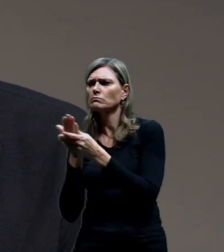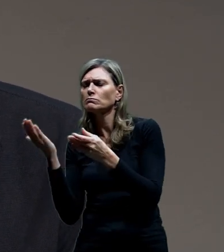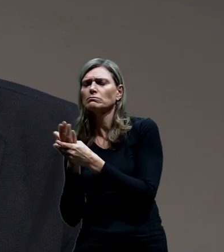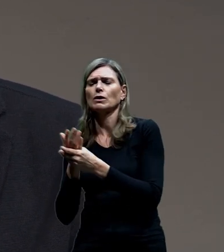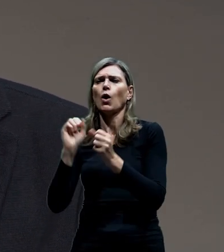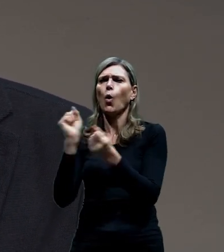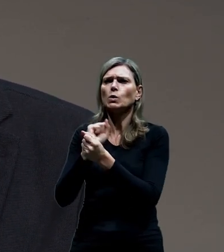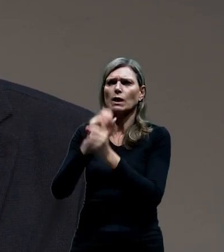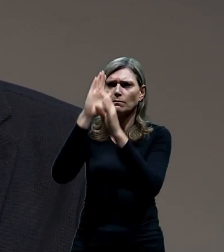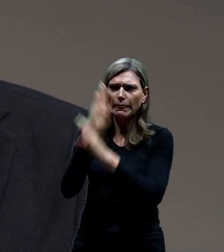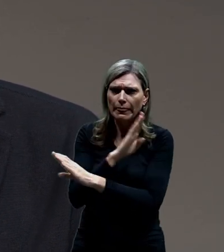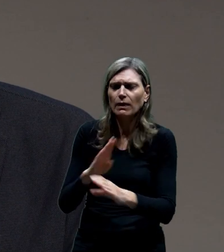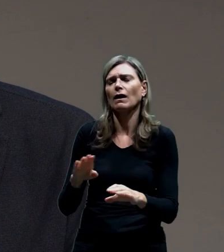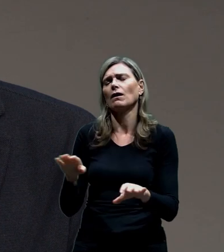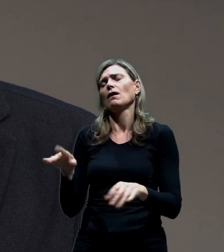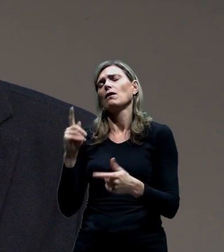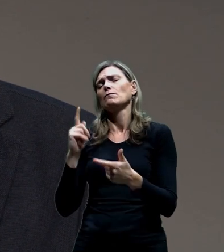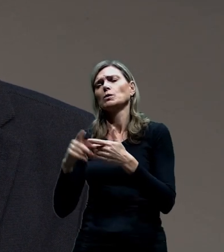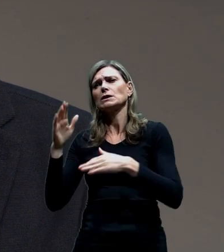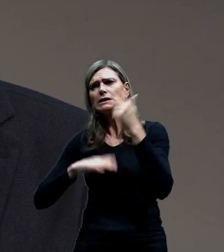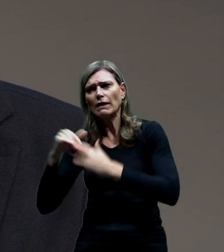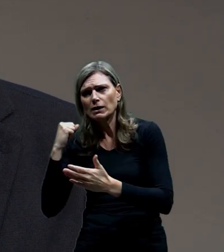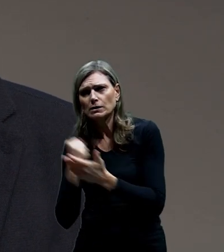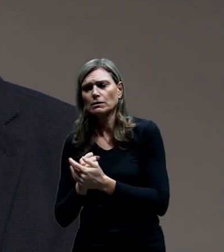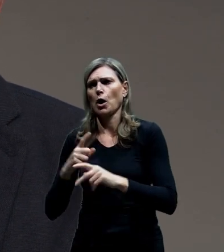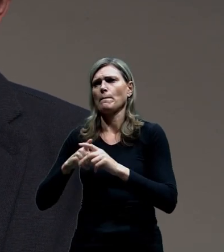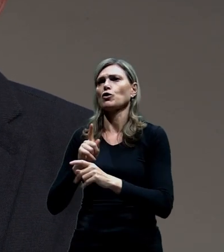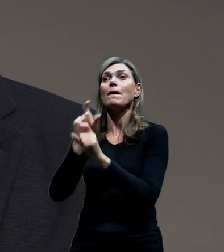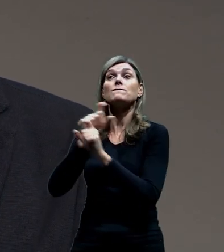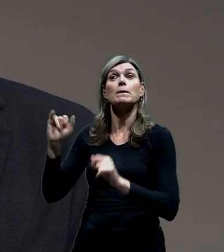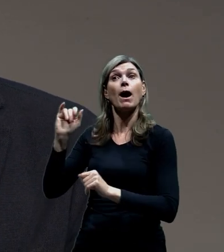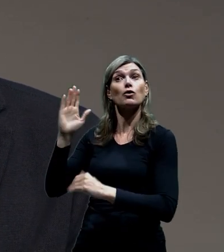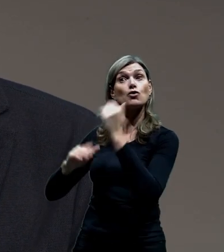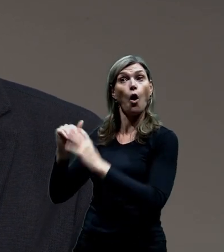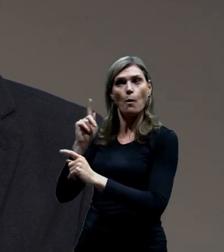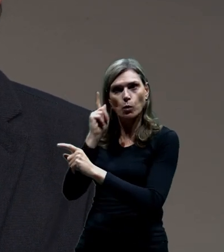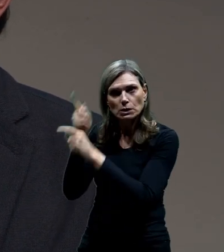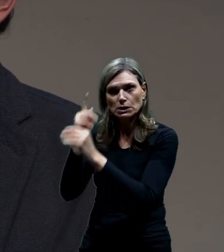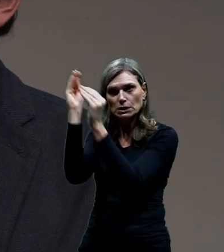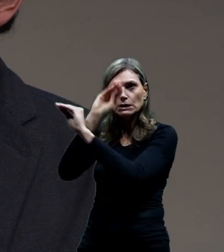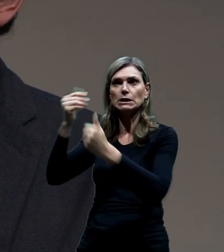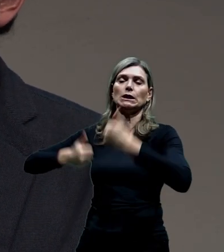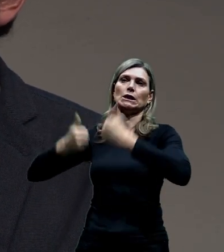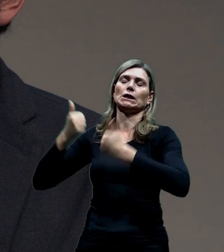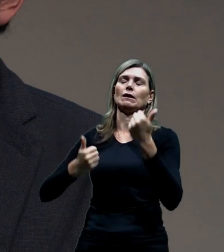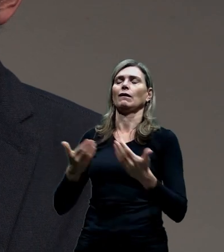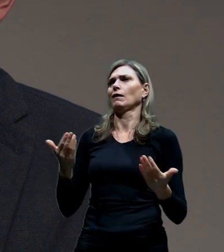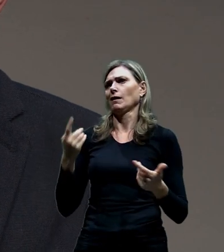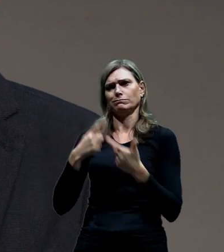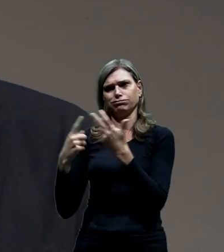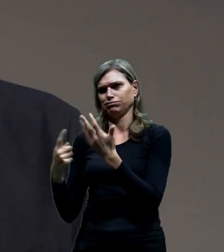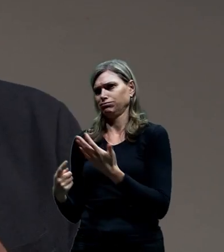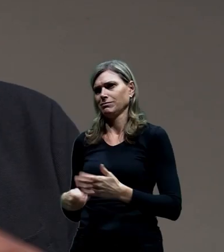rozhodnutí, pro stavební povolení, musí to být pak vysoutěžená a musíme taky od pana městka Vyhnánka dostat na to nějaké